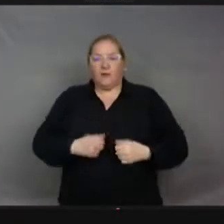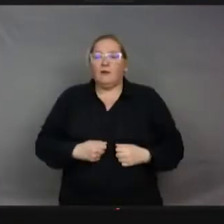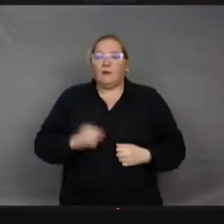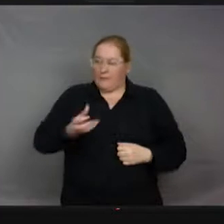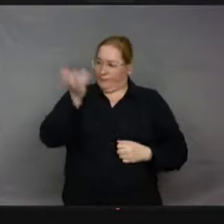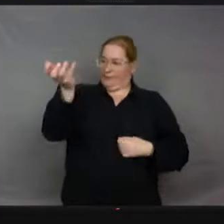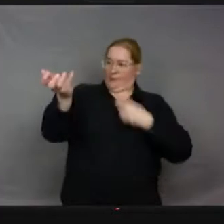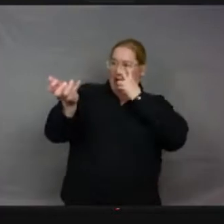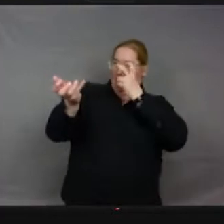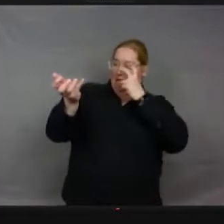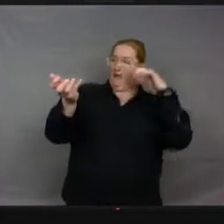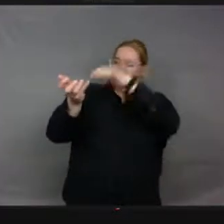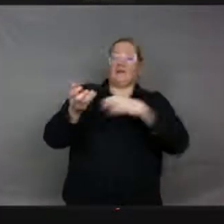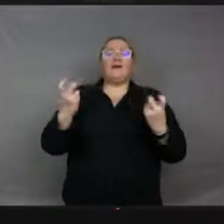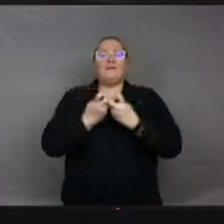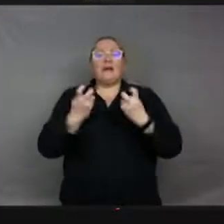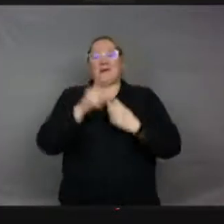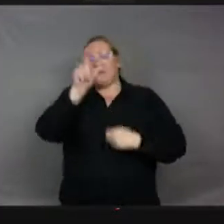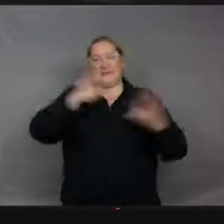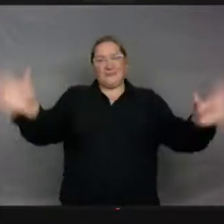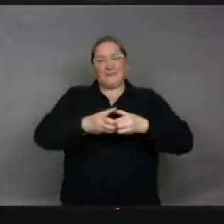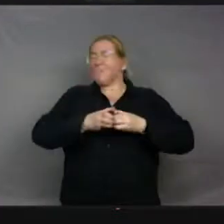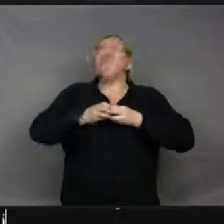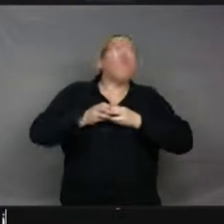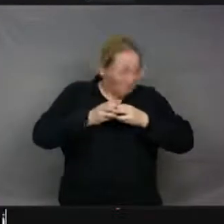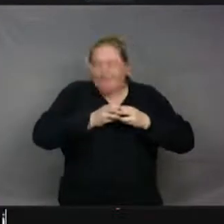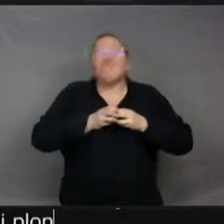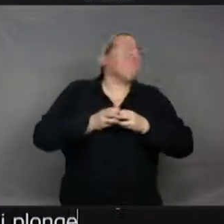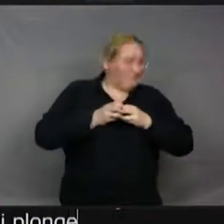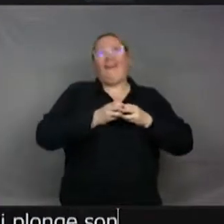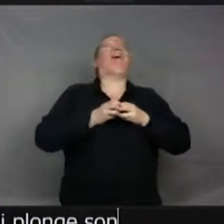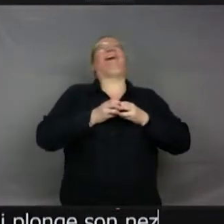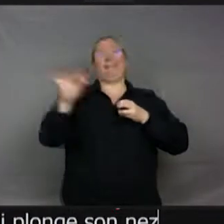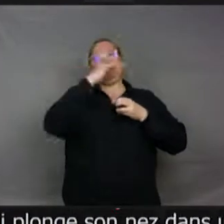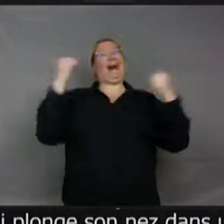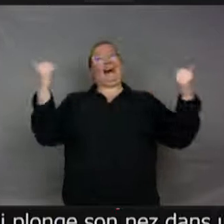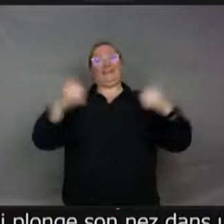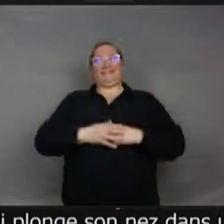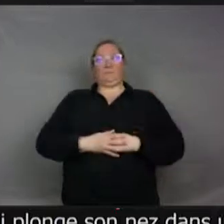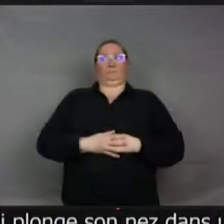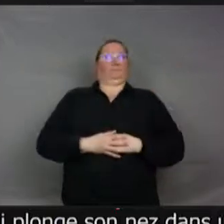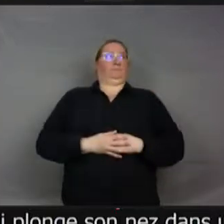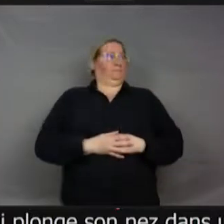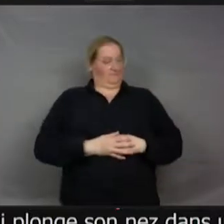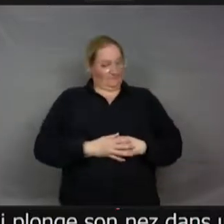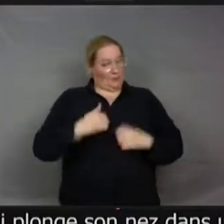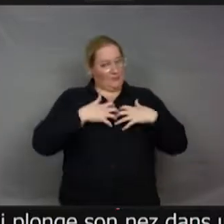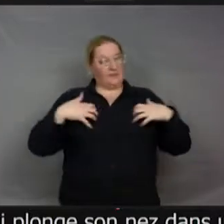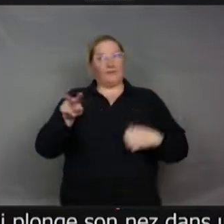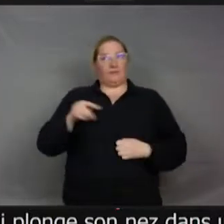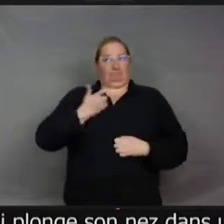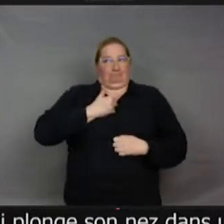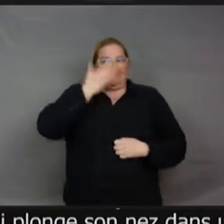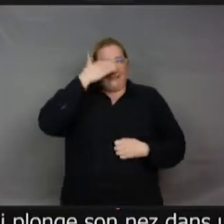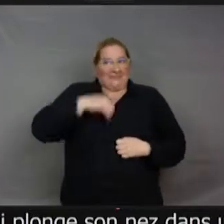'un qui plonge son nez dans un bouquet de fleurs en disant « Qu'est-ce que ça sent bon ? » Les botanistes rigolent en disant «